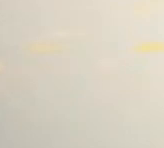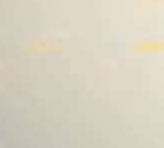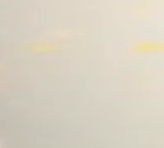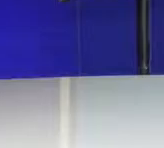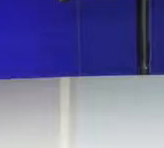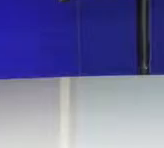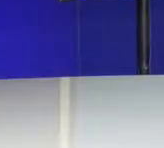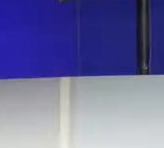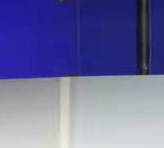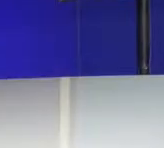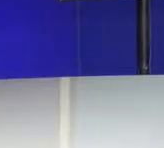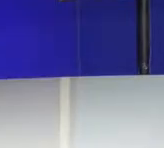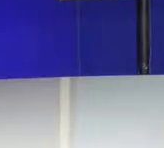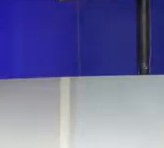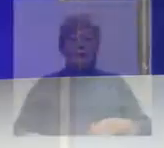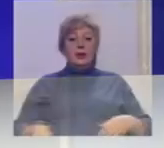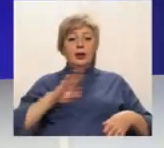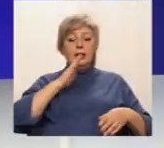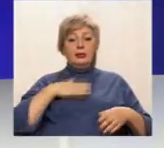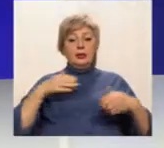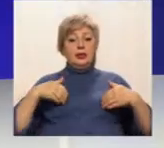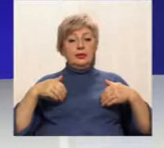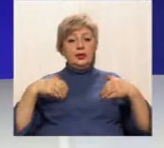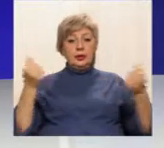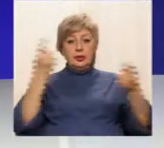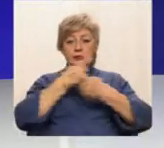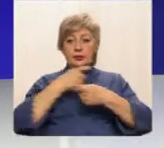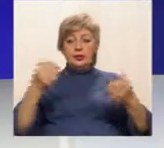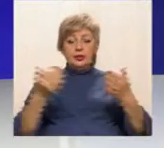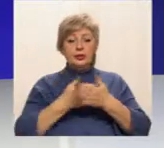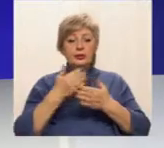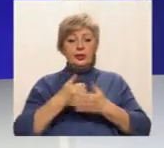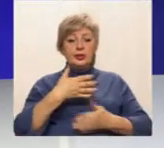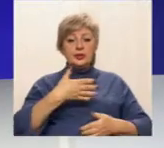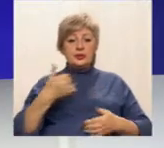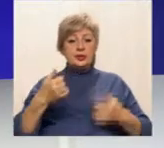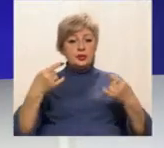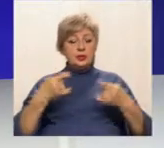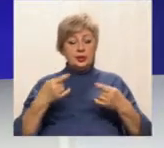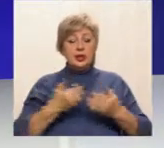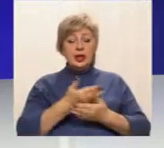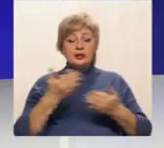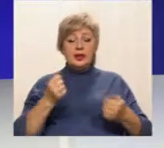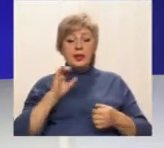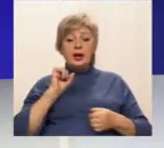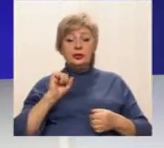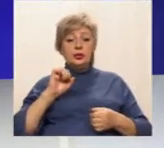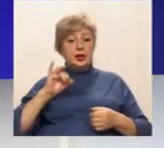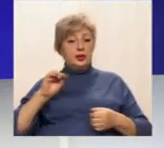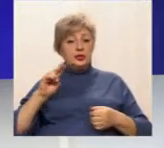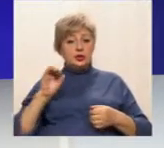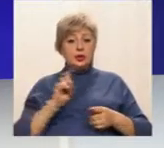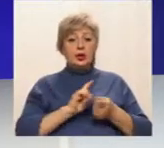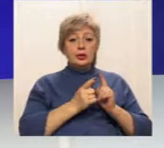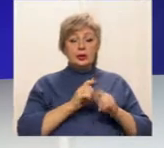Музика Мої вітання в ефірі новини на 51 каналі. З вами Анатолій Івченко, сурдопереклад